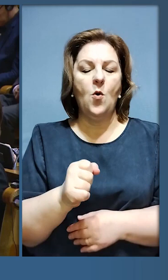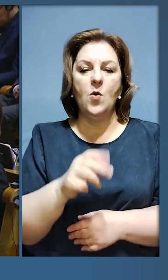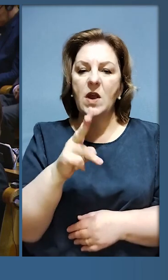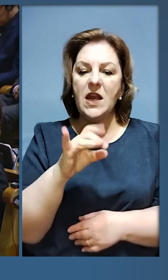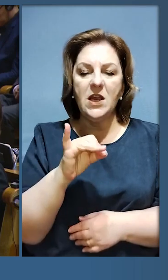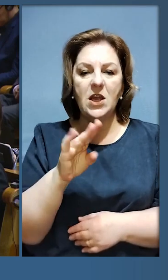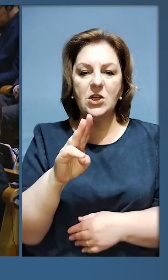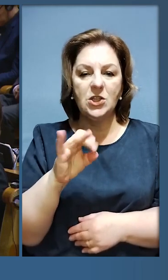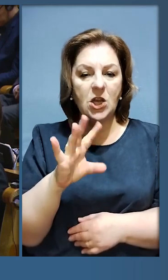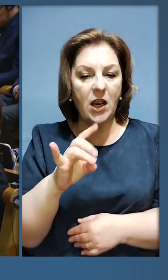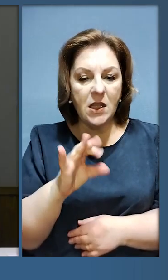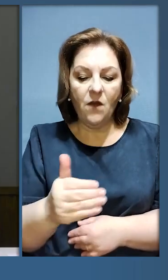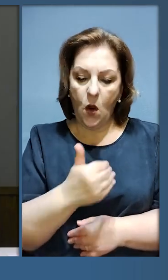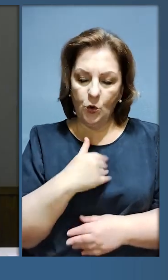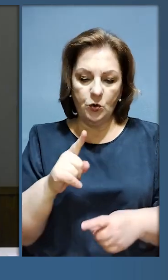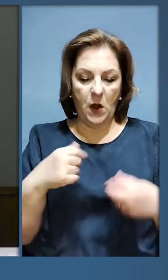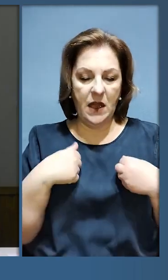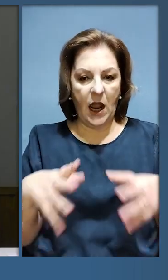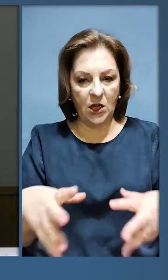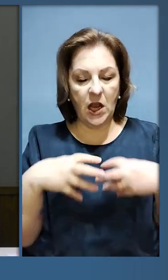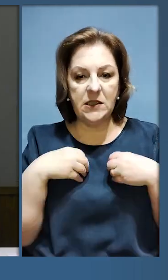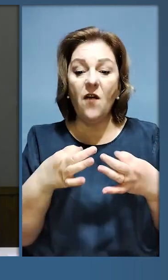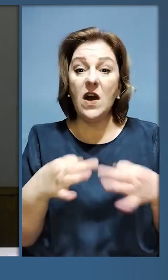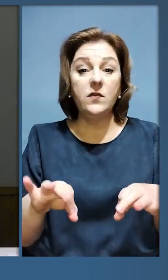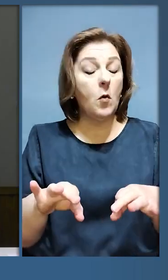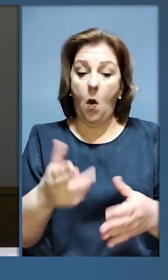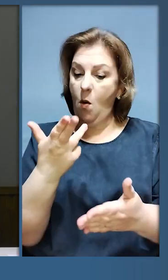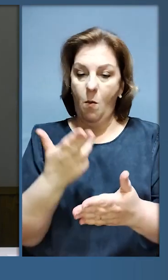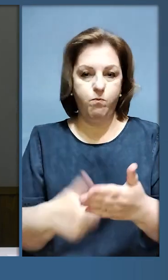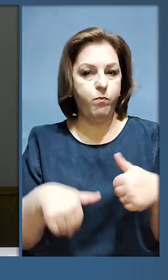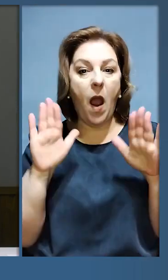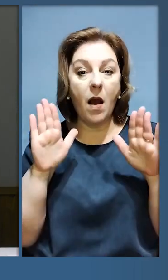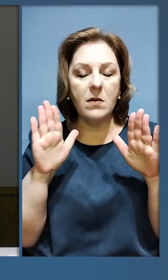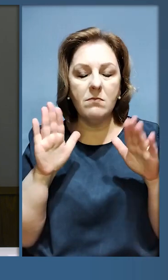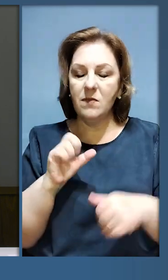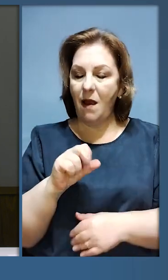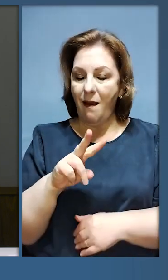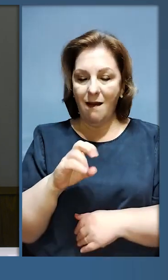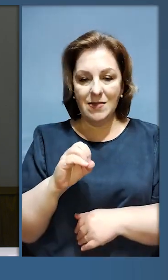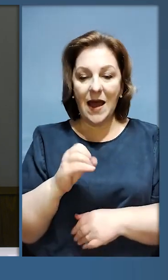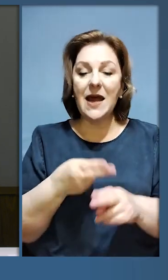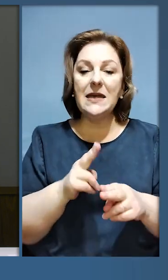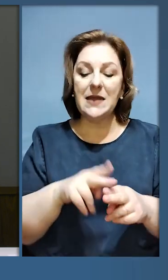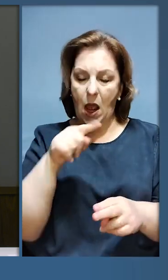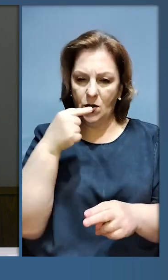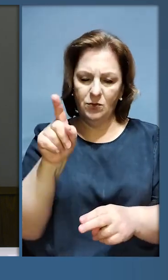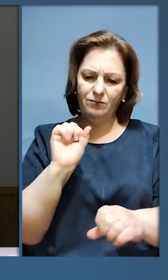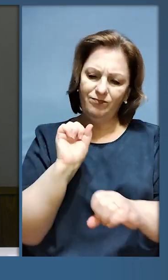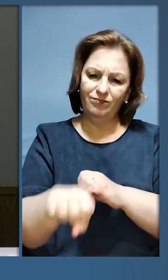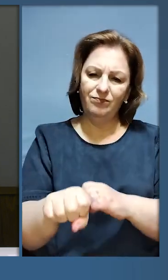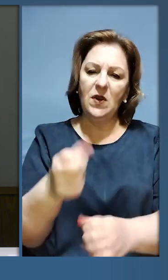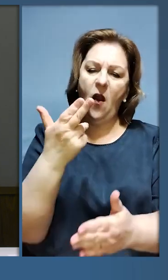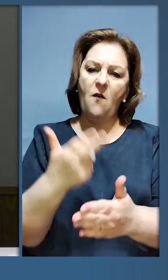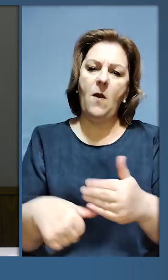і на Прагу, і на Кишинів. Вони хотіли, щоб наша з вами свобода впала. Але це